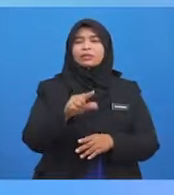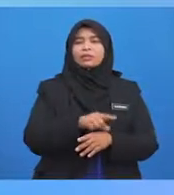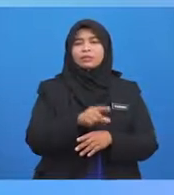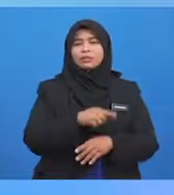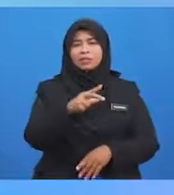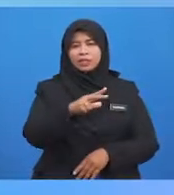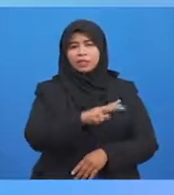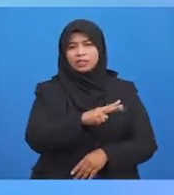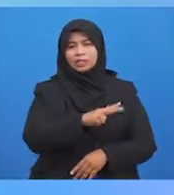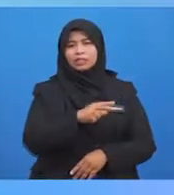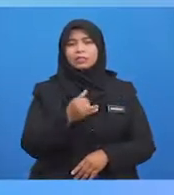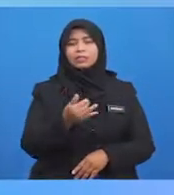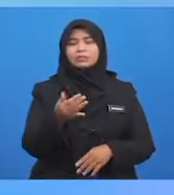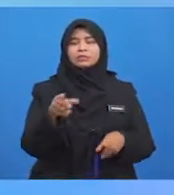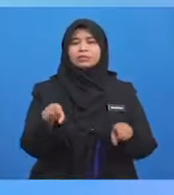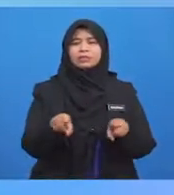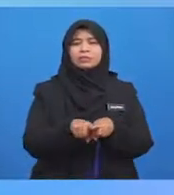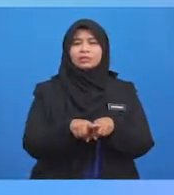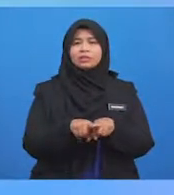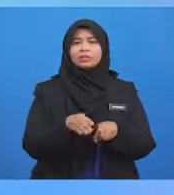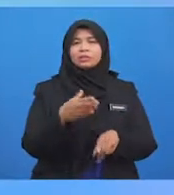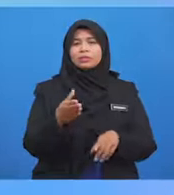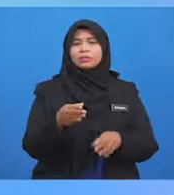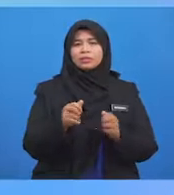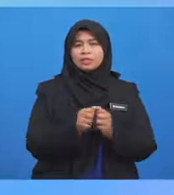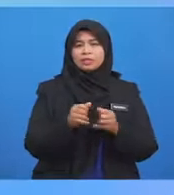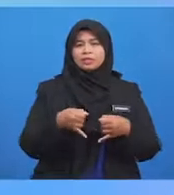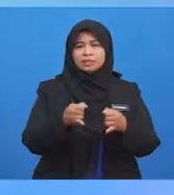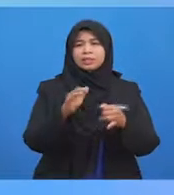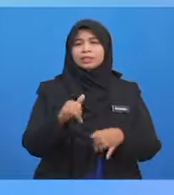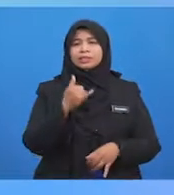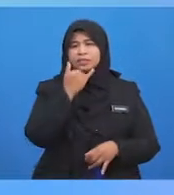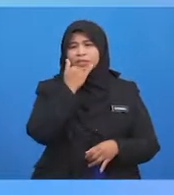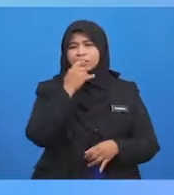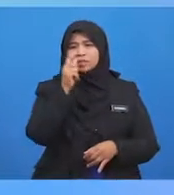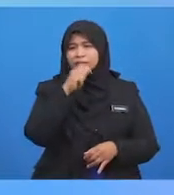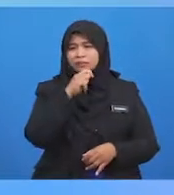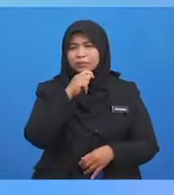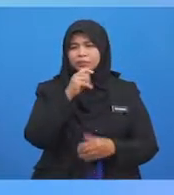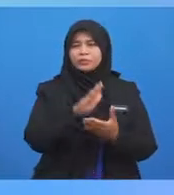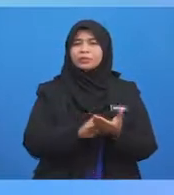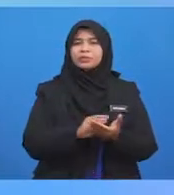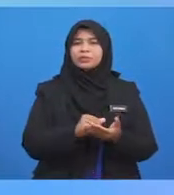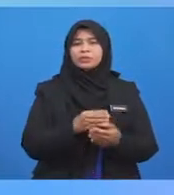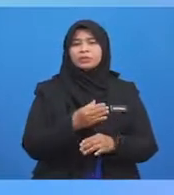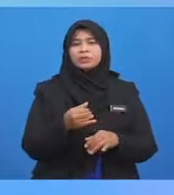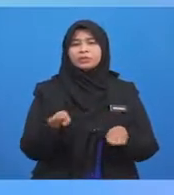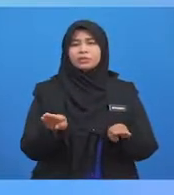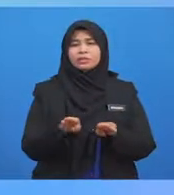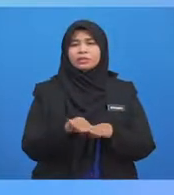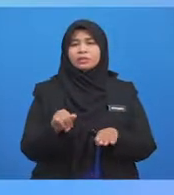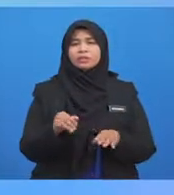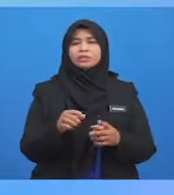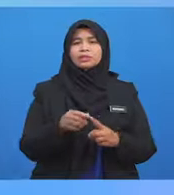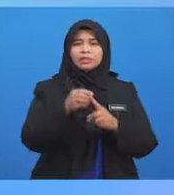kamu Sesama kamu Dengan jalan yang salah Tipu, judi dan sebagainya Kecuali dengan jalan